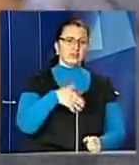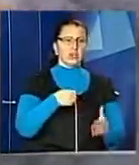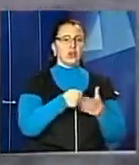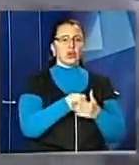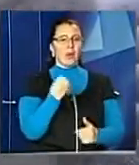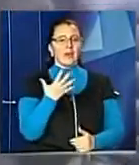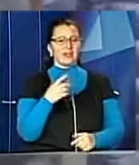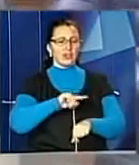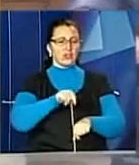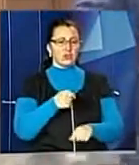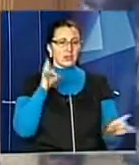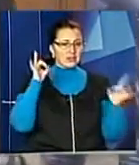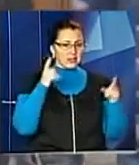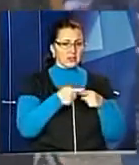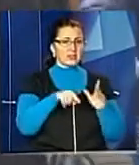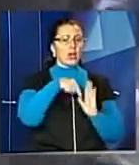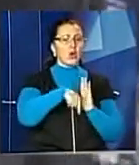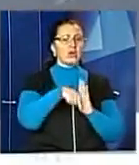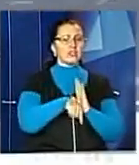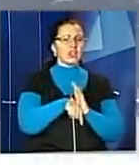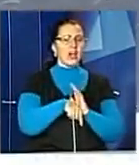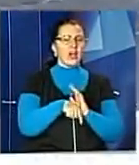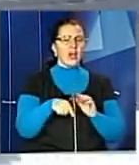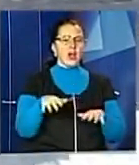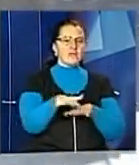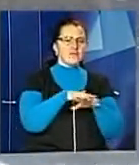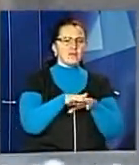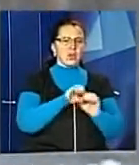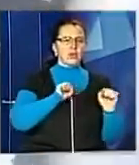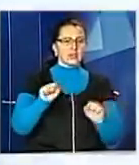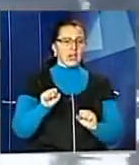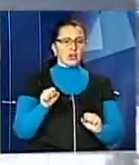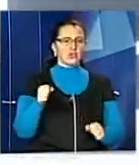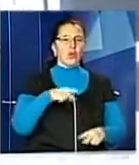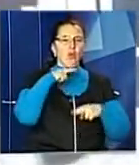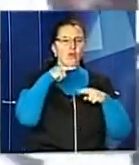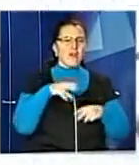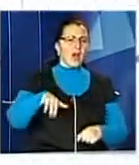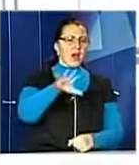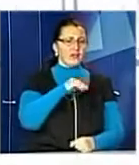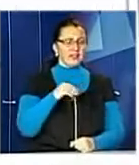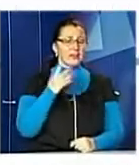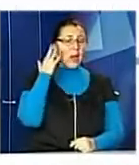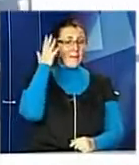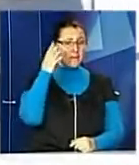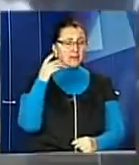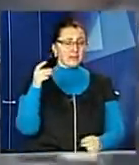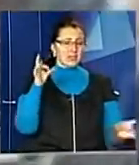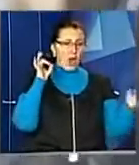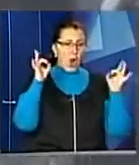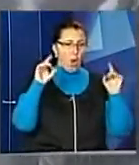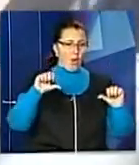Звучання сирени означає сигнал цивільного захисту. Увага всім. В зв'язку із цим, що мета увімкнення технічних засобів